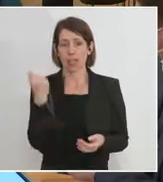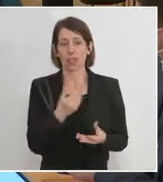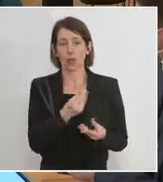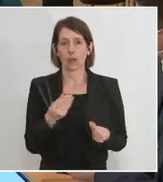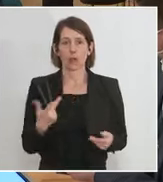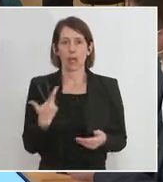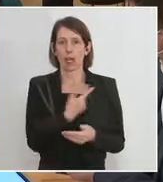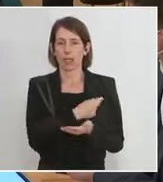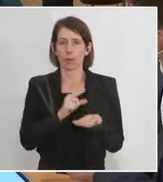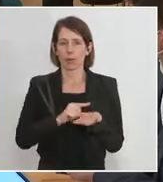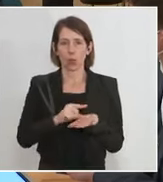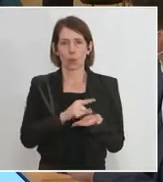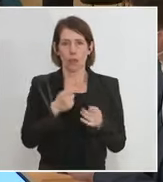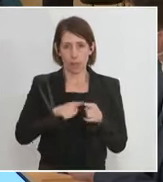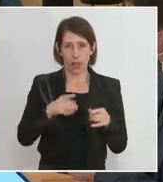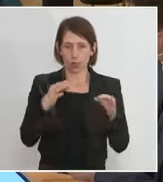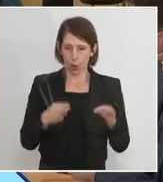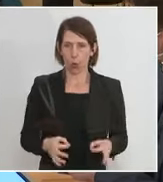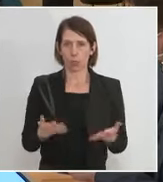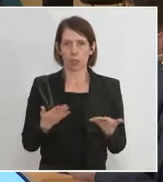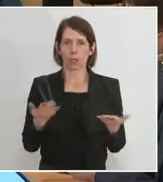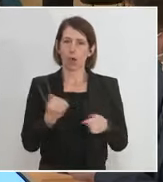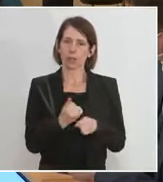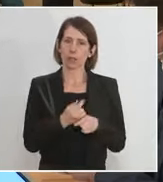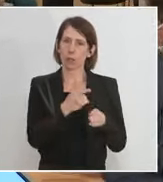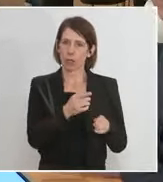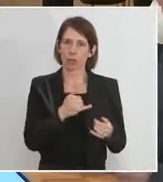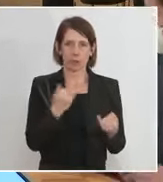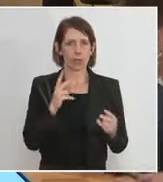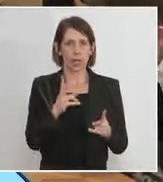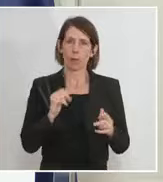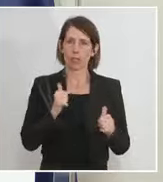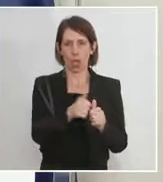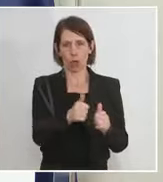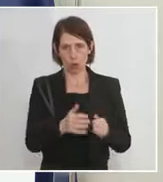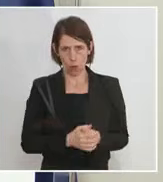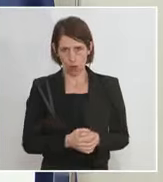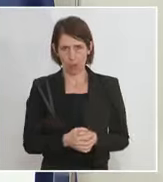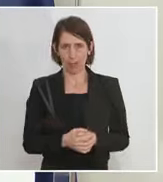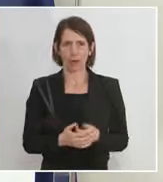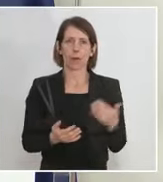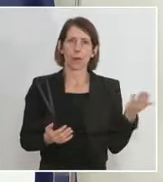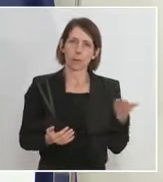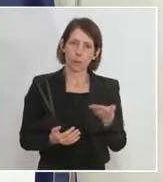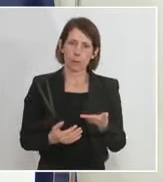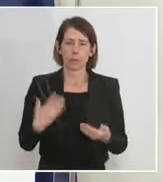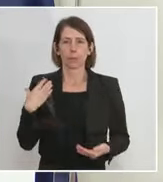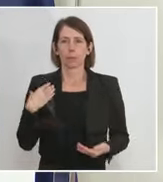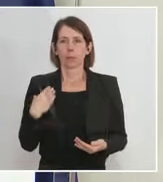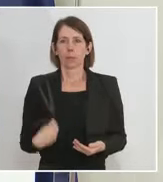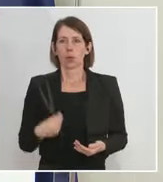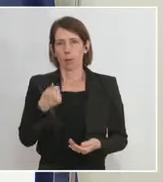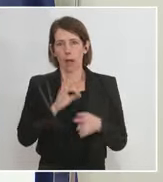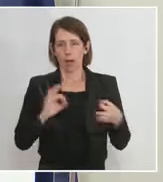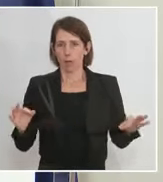konkret? Und was tun Sie, damit das, ja, aufgefüllt wird? Das Problem, um es noch einmal in einen